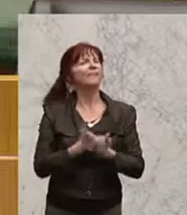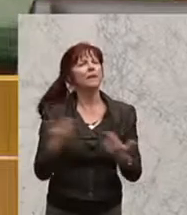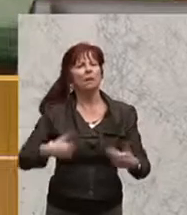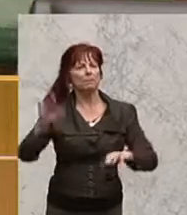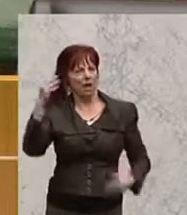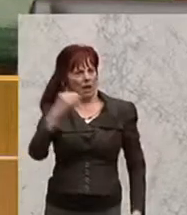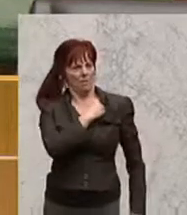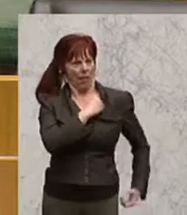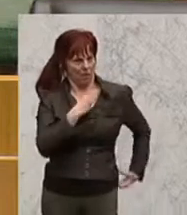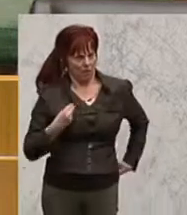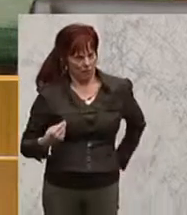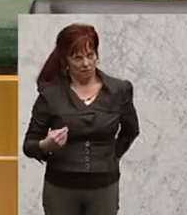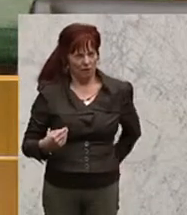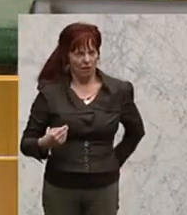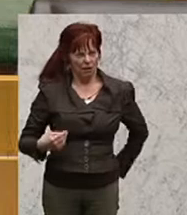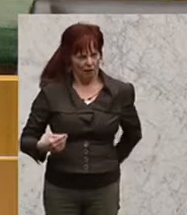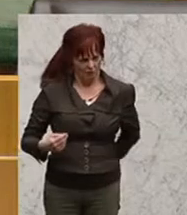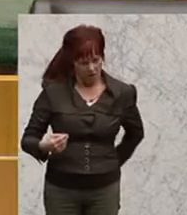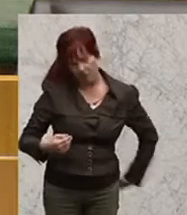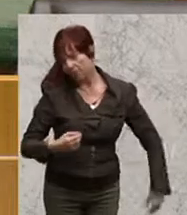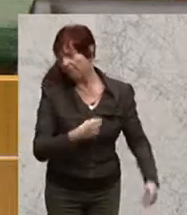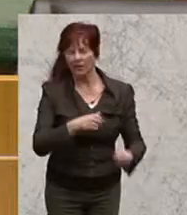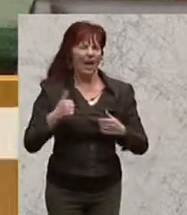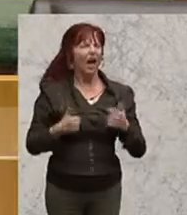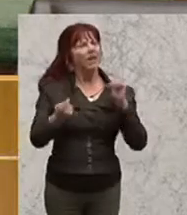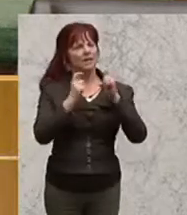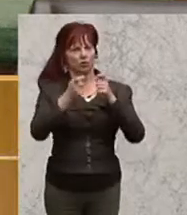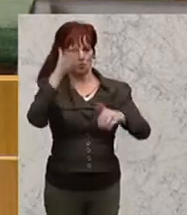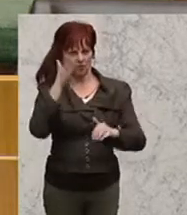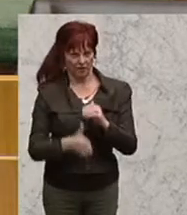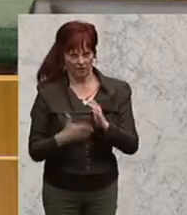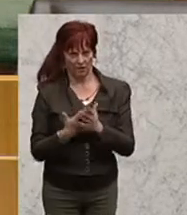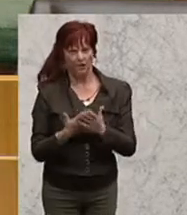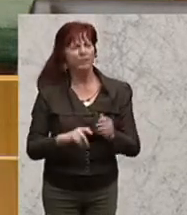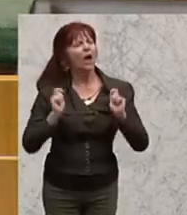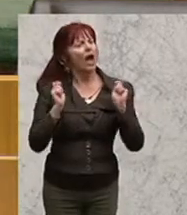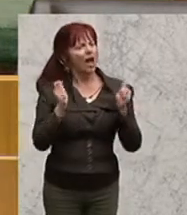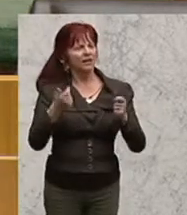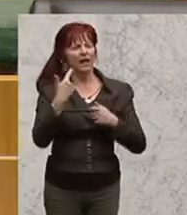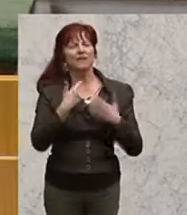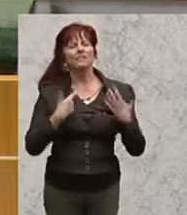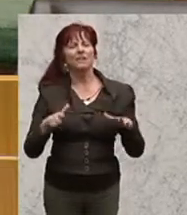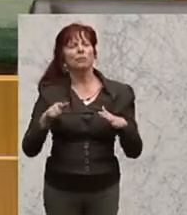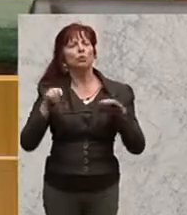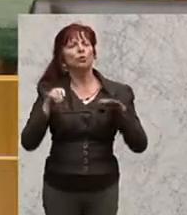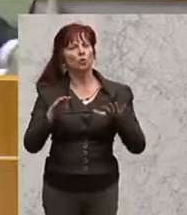U-Ausschusses. Ich weise den Antrag 719a dem